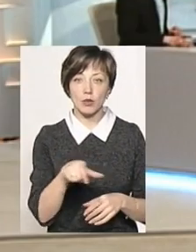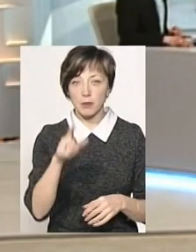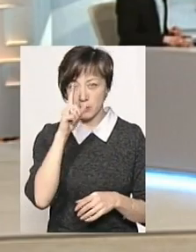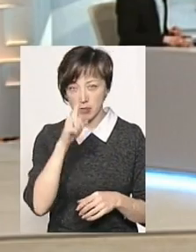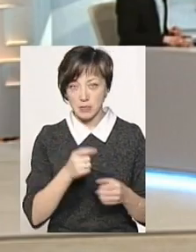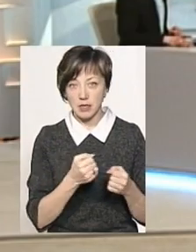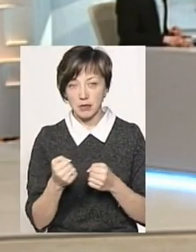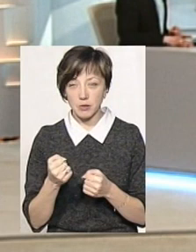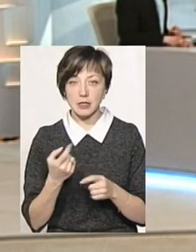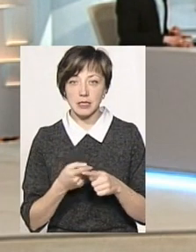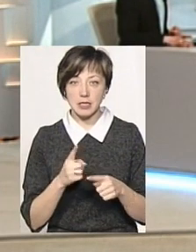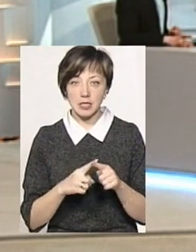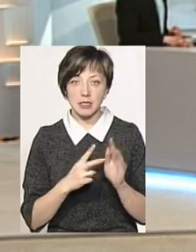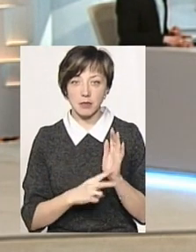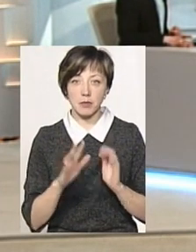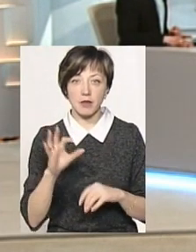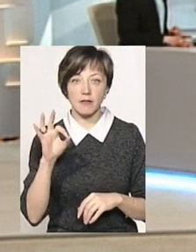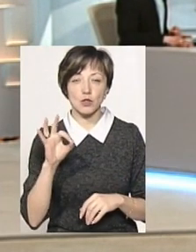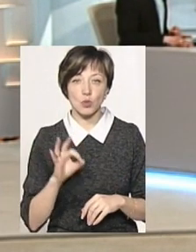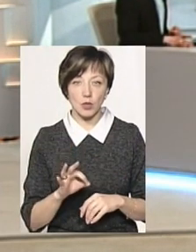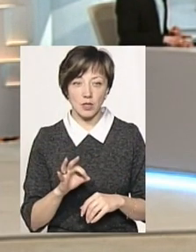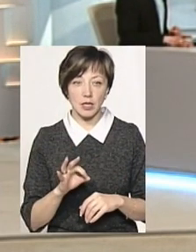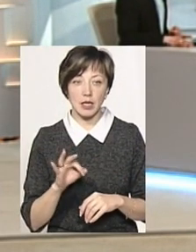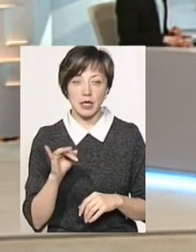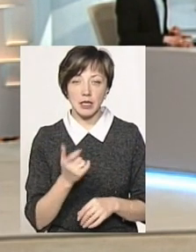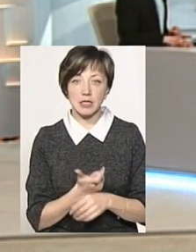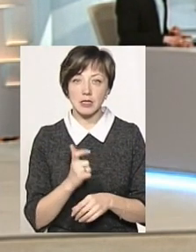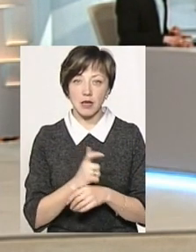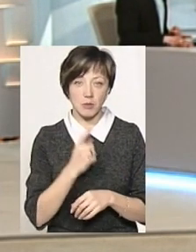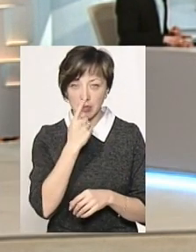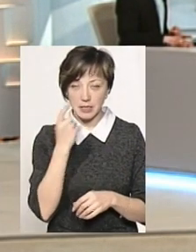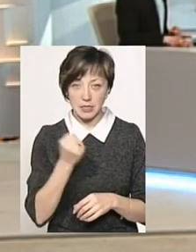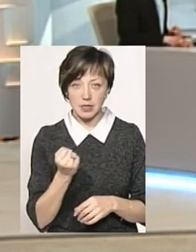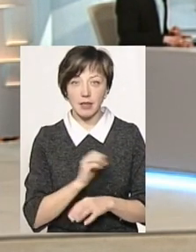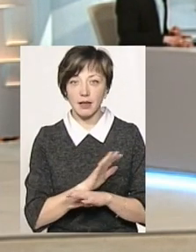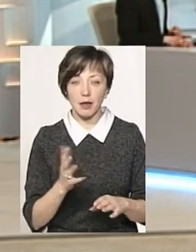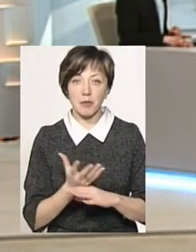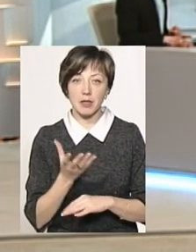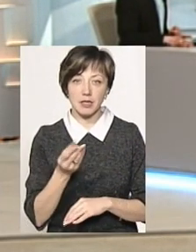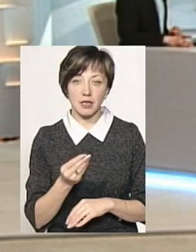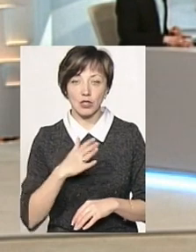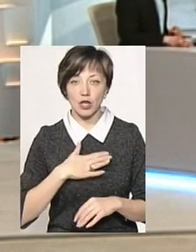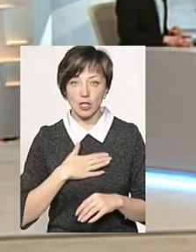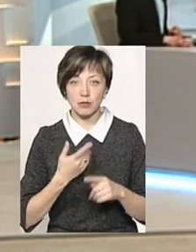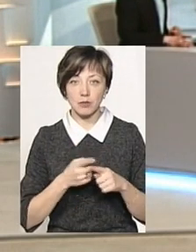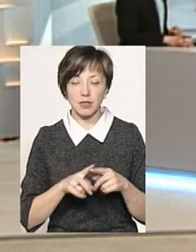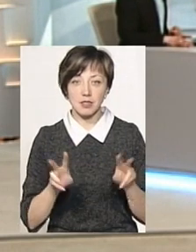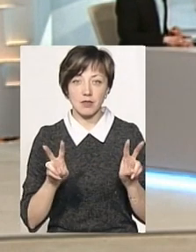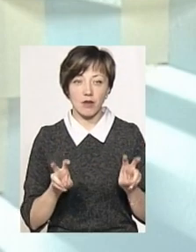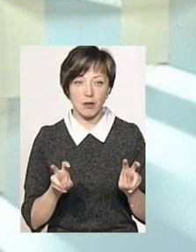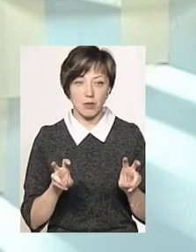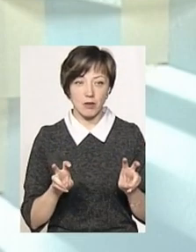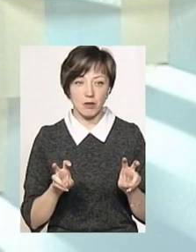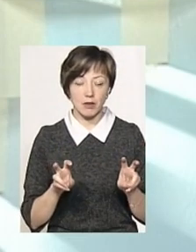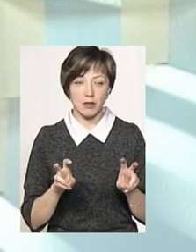місяць затримку йде. Оце от 75%. І саме така злісні, неплитки наші, ми їх називаємо,